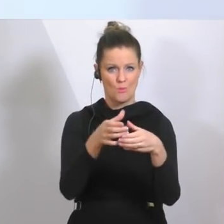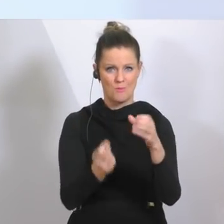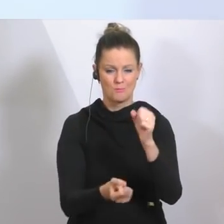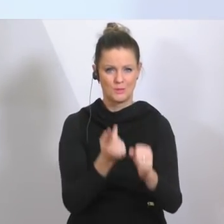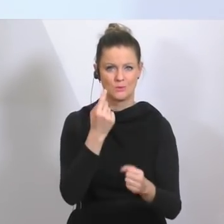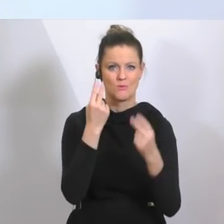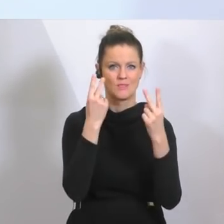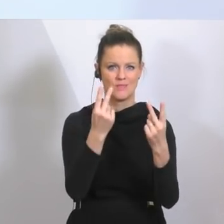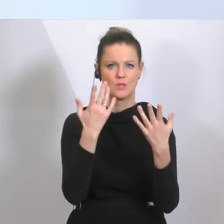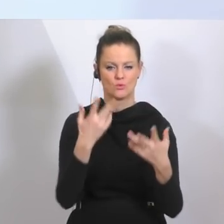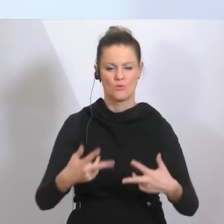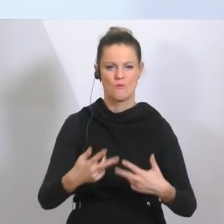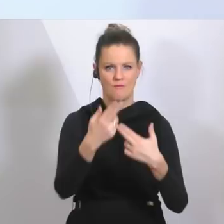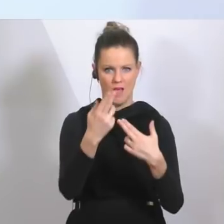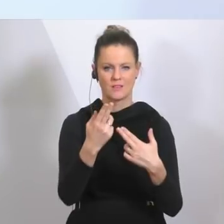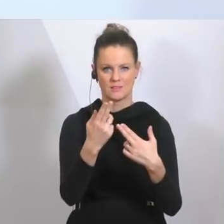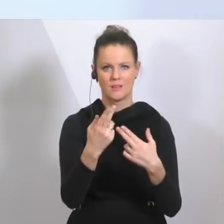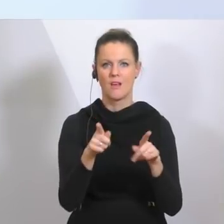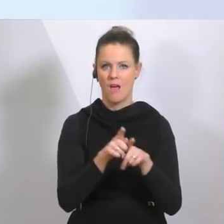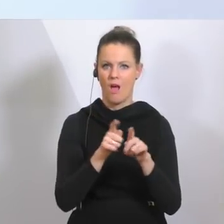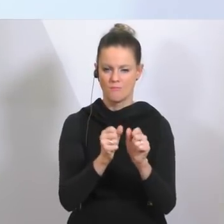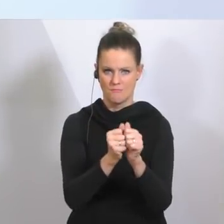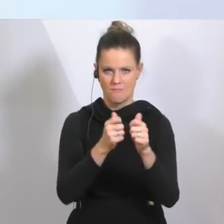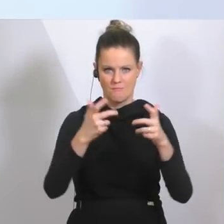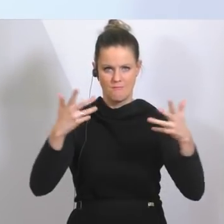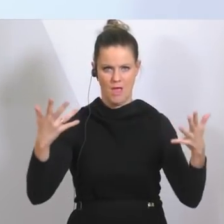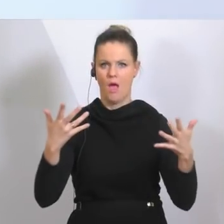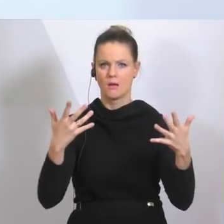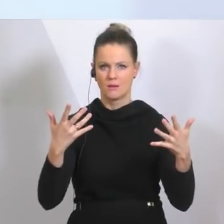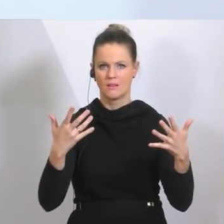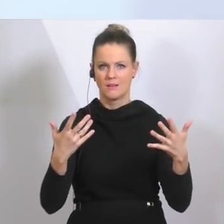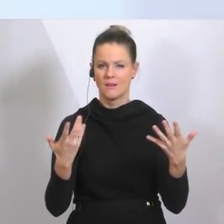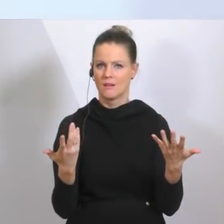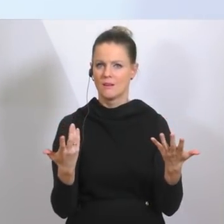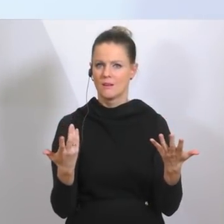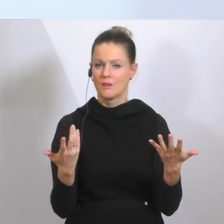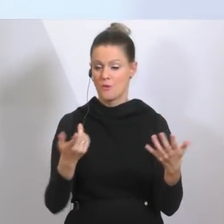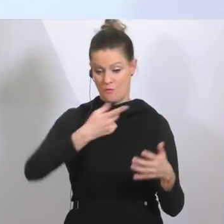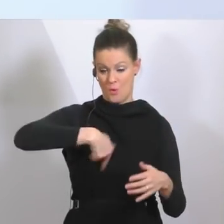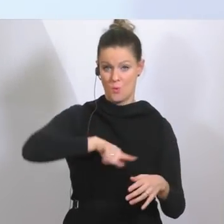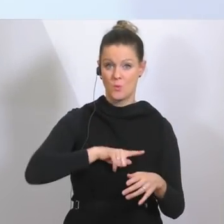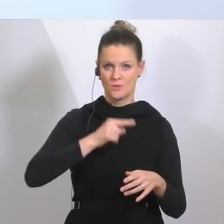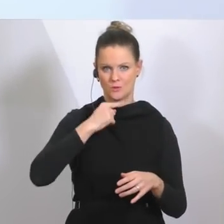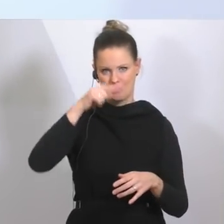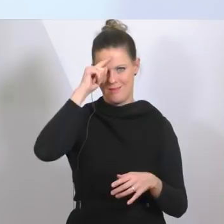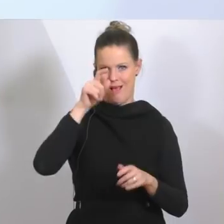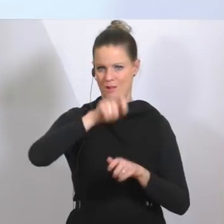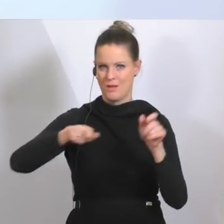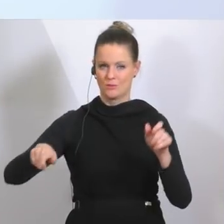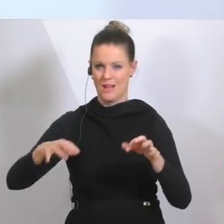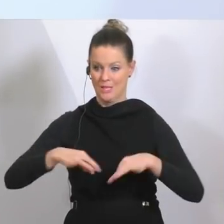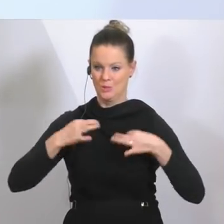in dieser Phase auch massiv ausbauen. Ich habe schon gesagt, das steht für uns, das Spitalspersonal, das